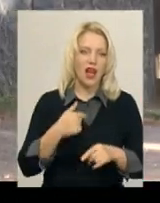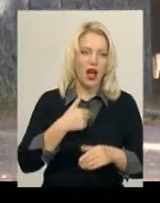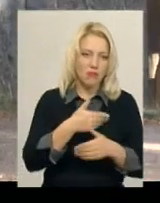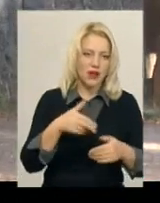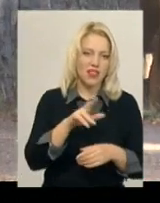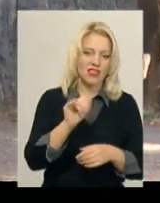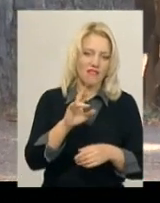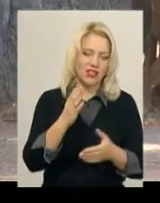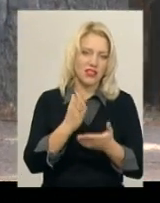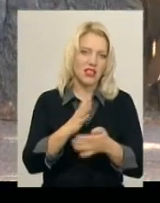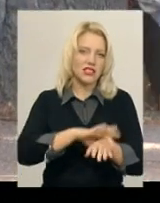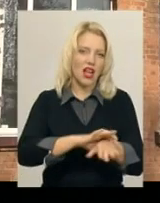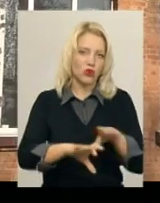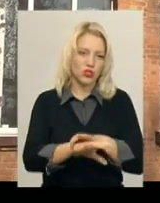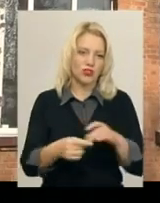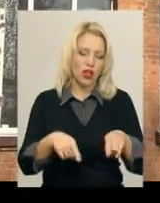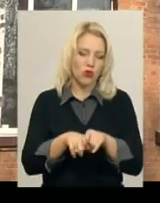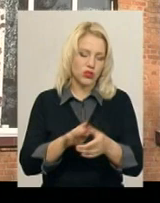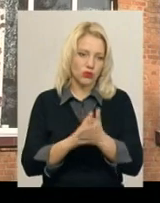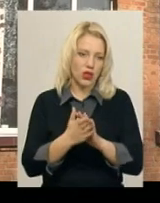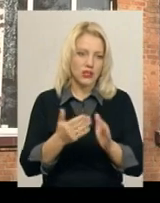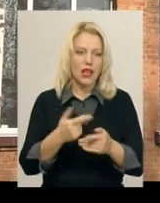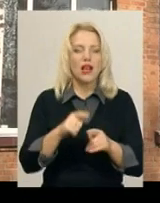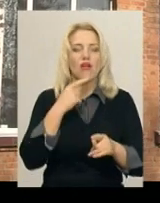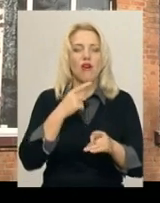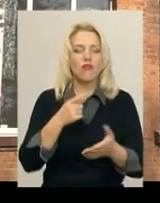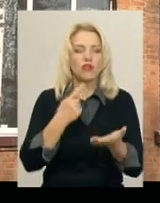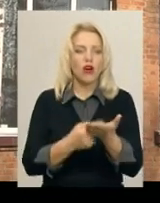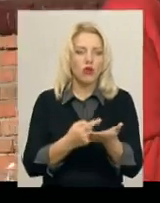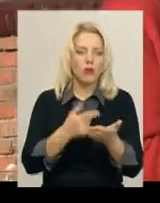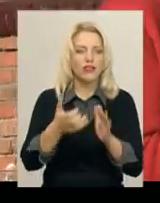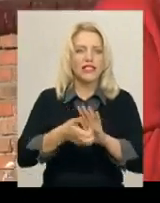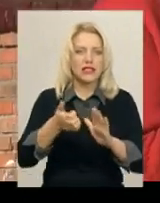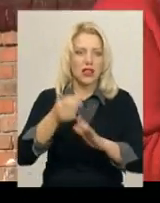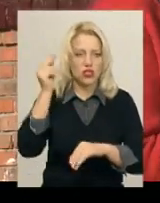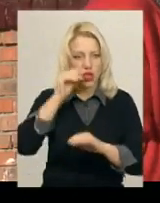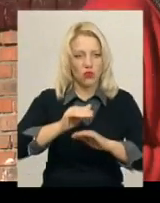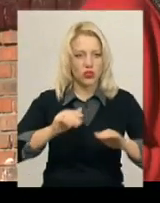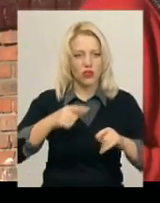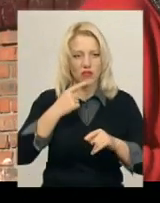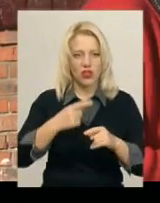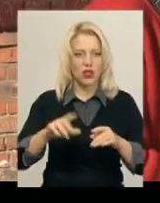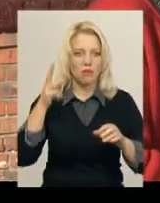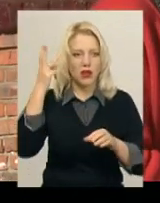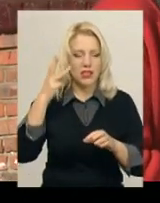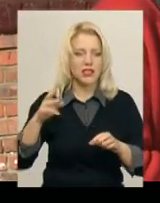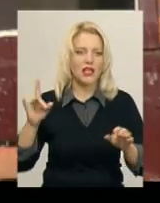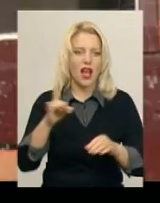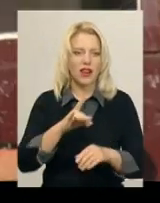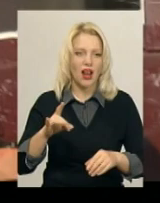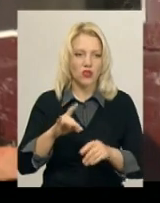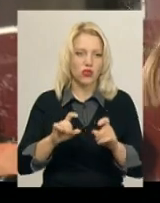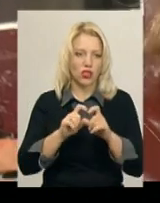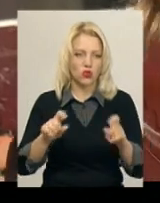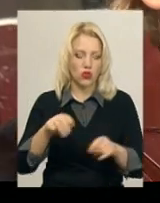Аргументом для відмови стала нестача учнів, розповідає голова батьківської ініціативної групи учнів Хмельницької районної музичної школи села Давидківці